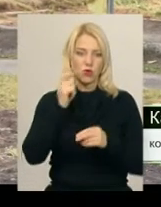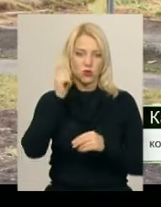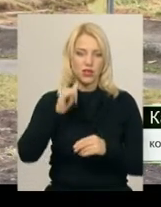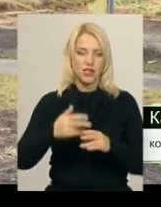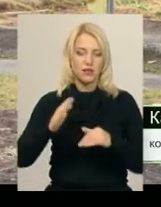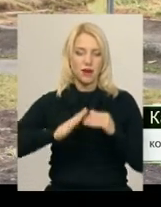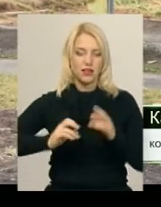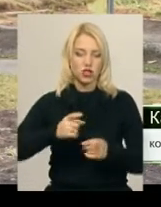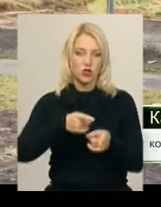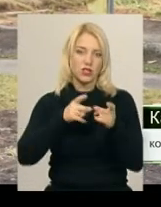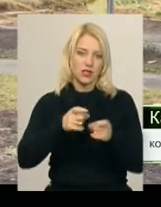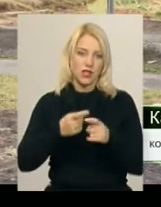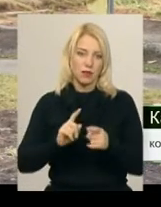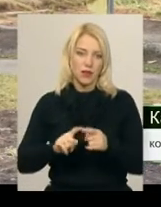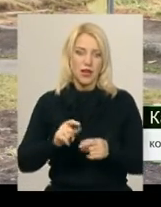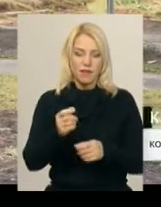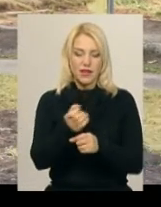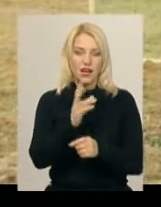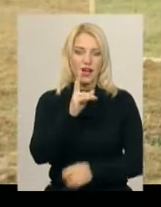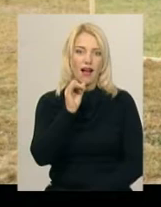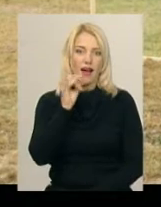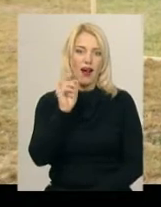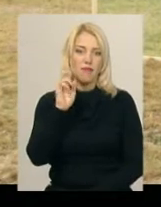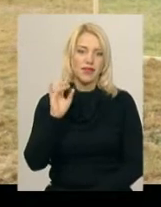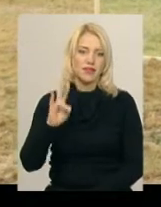України з практичної стрільби. Вид зброї – карабін.